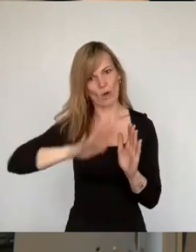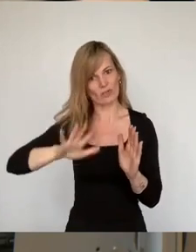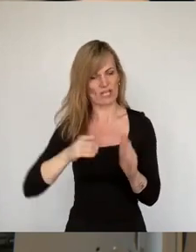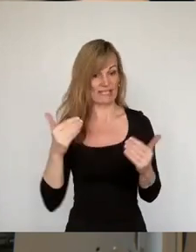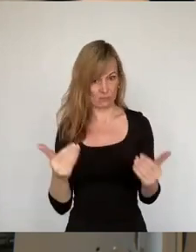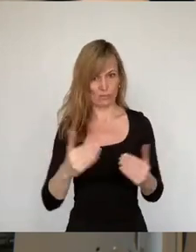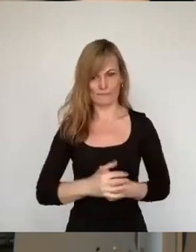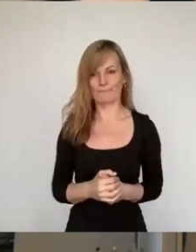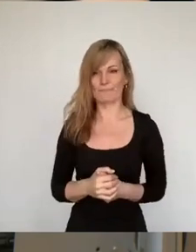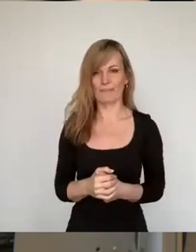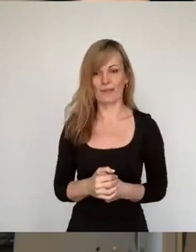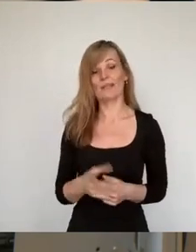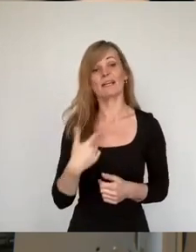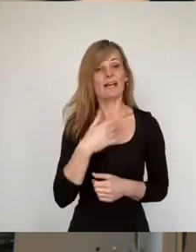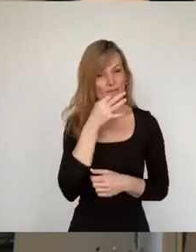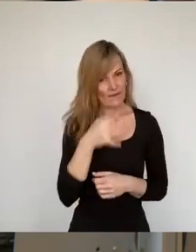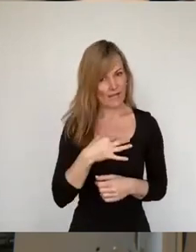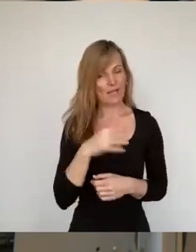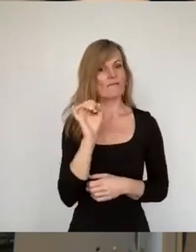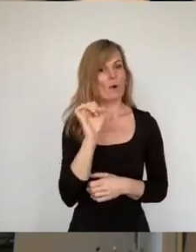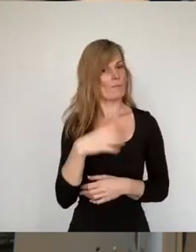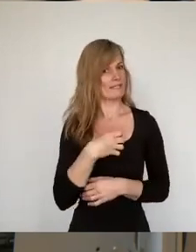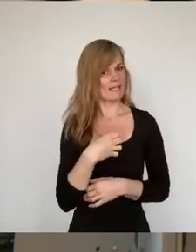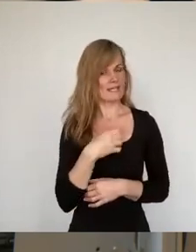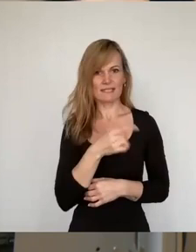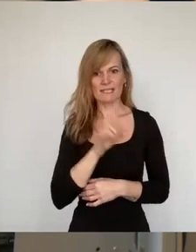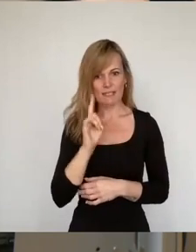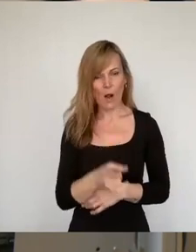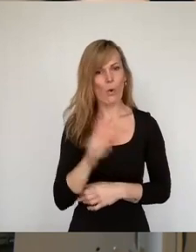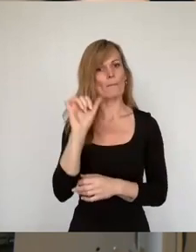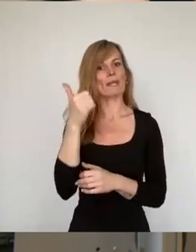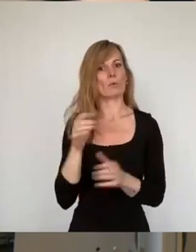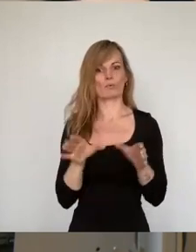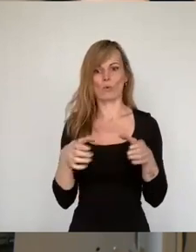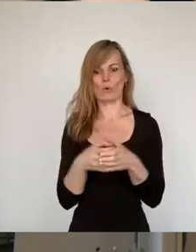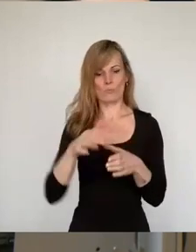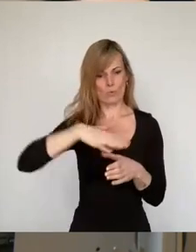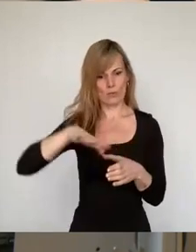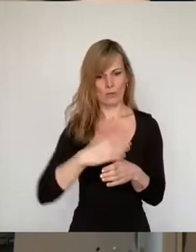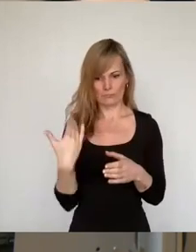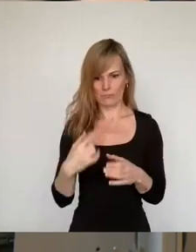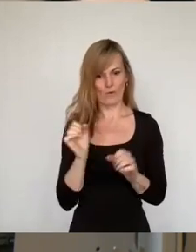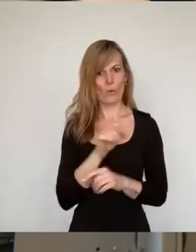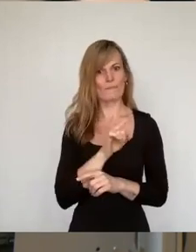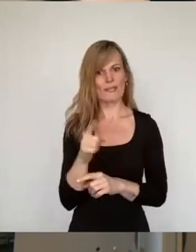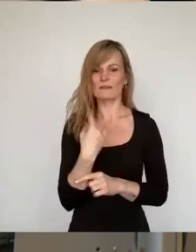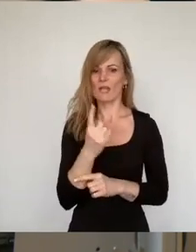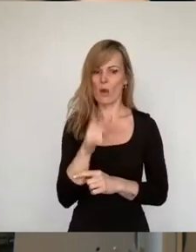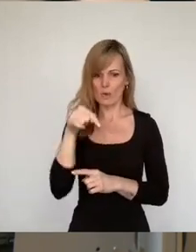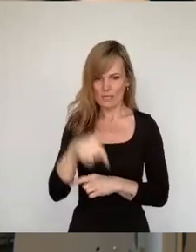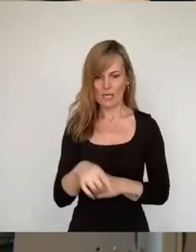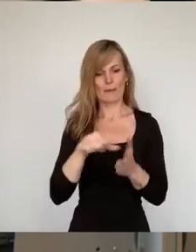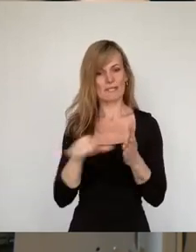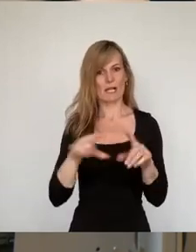Ich frage mich, warum ist Dresden denn nicht auch Pilotkommune geworden? Warum führen wir hier nicht längst auch die Bezahlkarte für